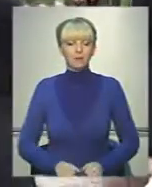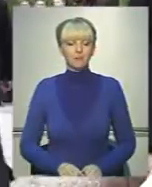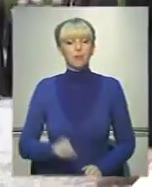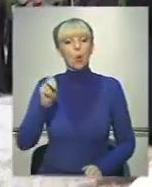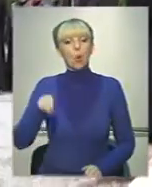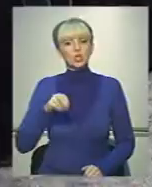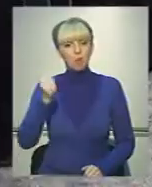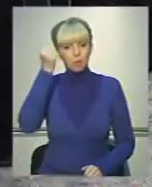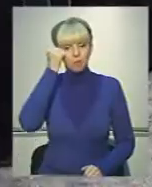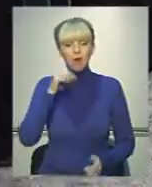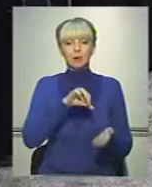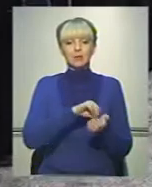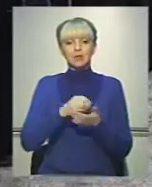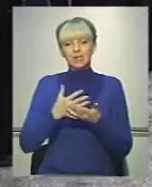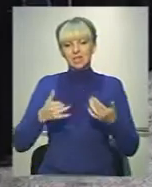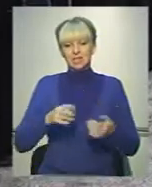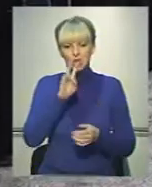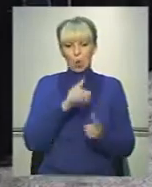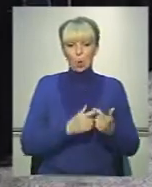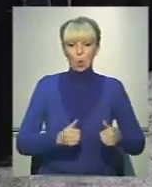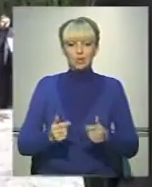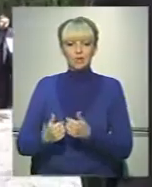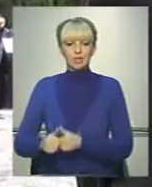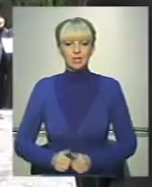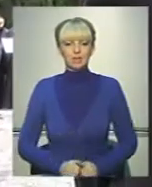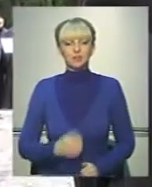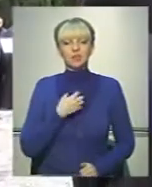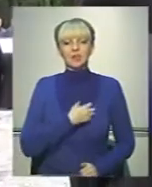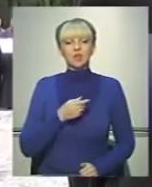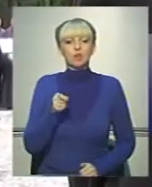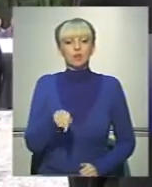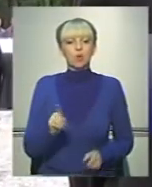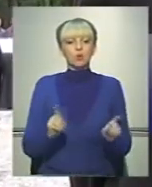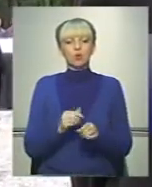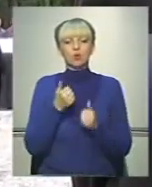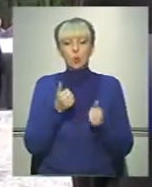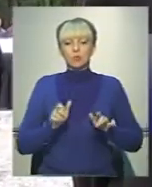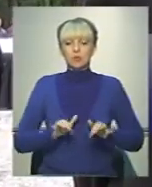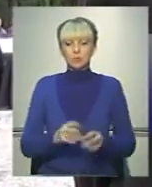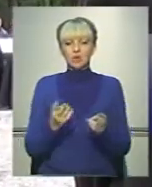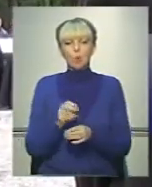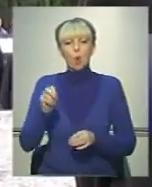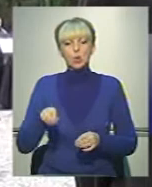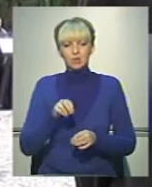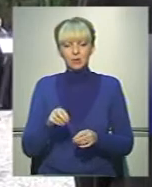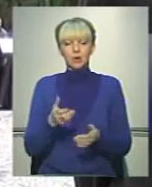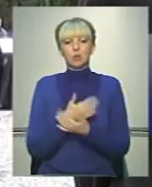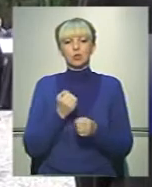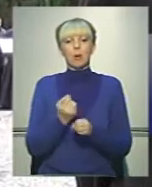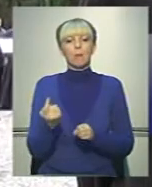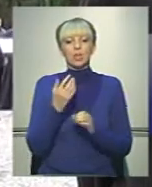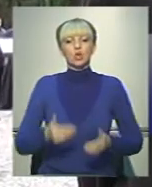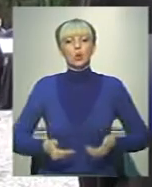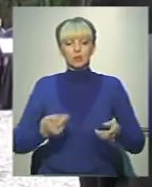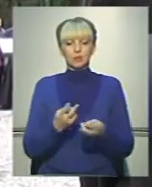Освячували пам'ятник представники різних конфесій. «Важливо те, що добру справу треба освятити. Ми зробили перший крок,